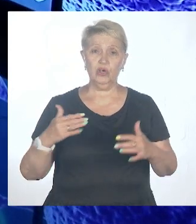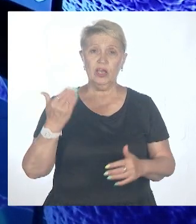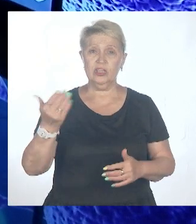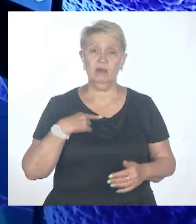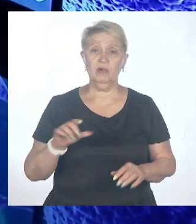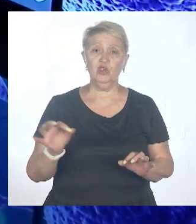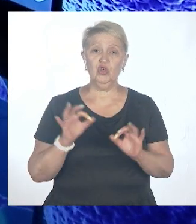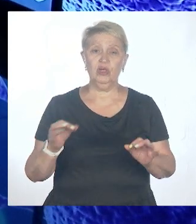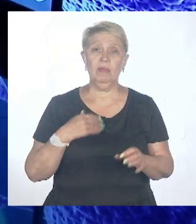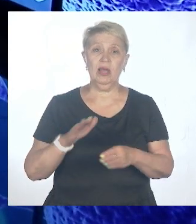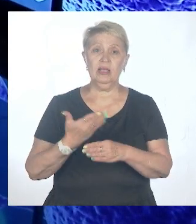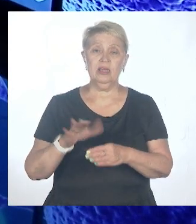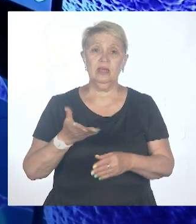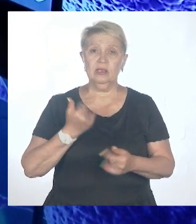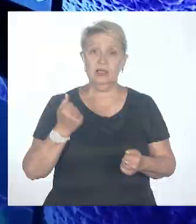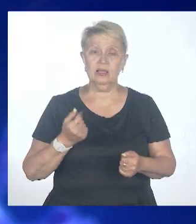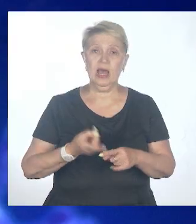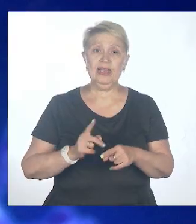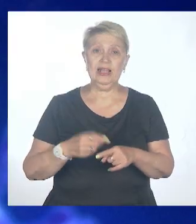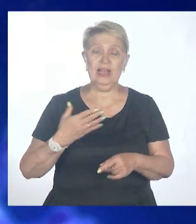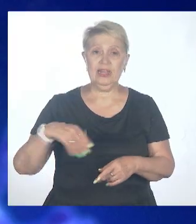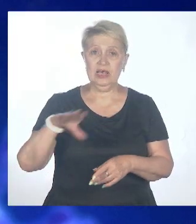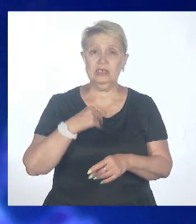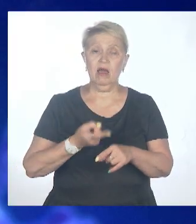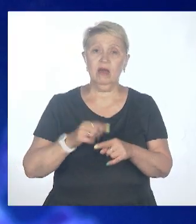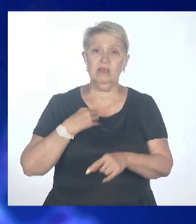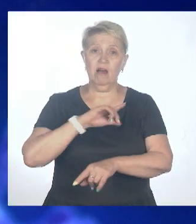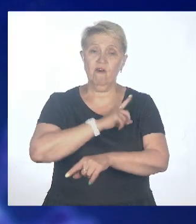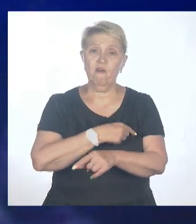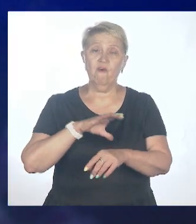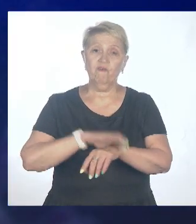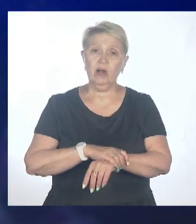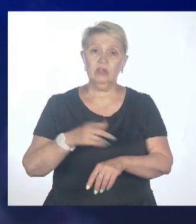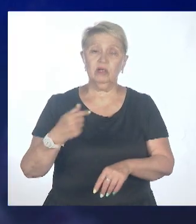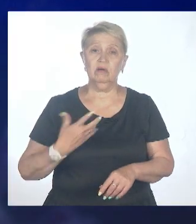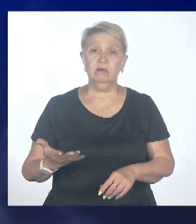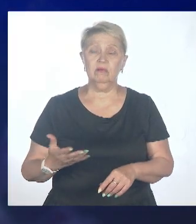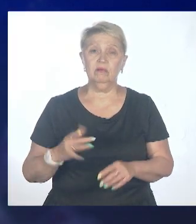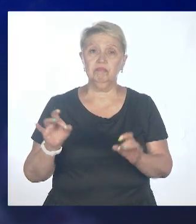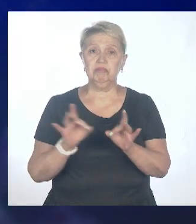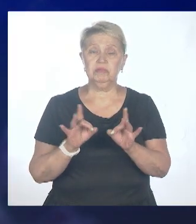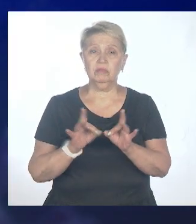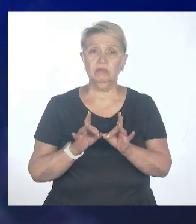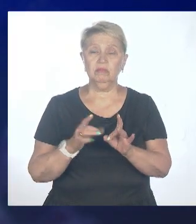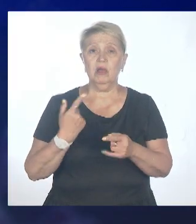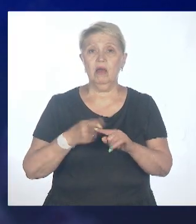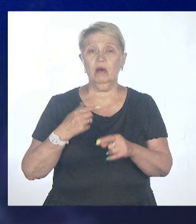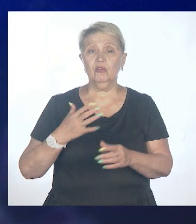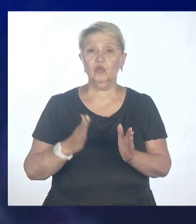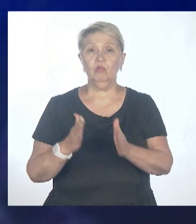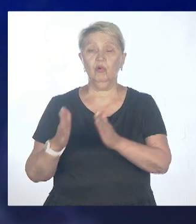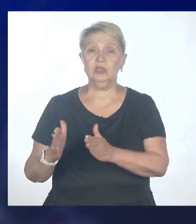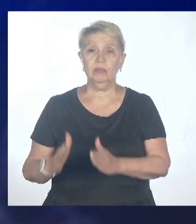отличаемся. И это тоже для нас фактор регуляции. Болезни в животном мире это действительно способ прореживания